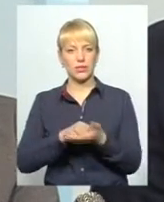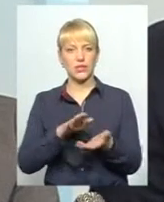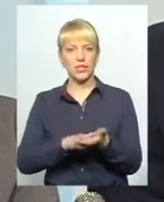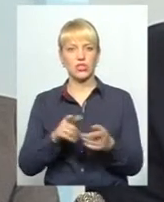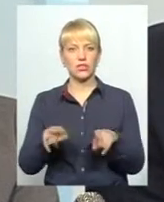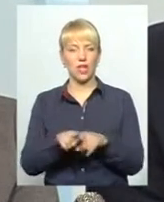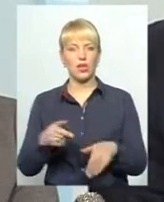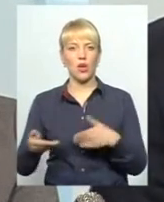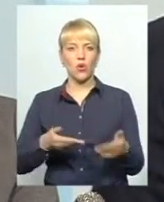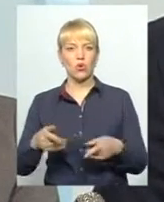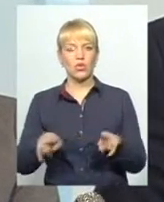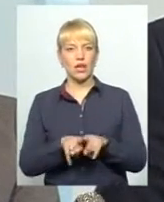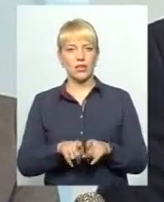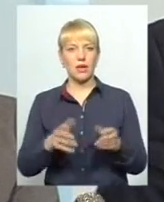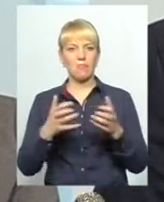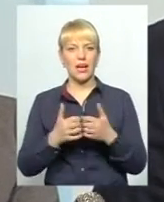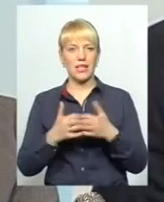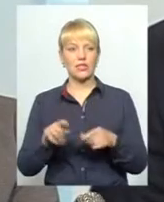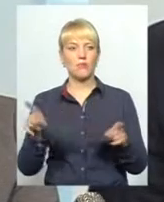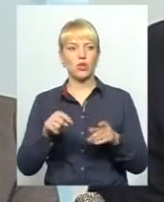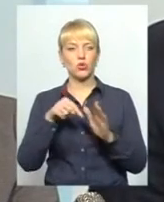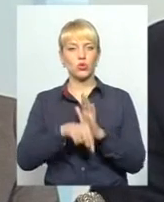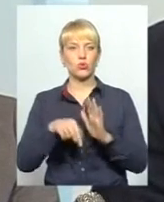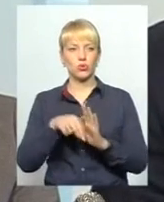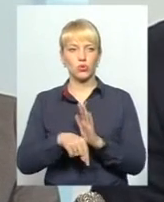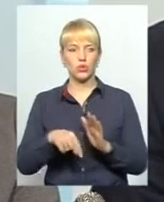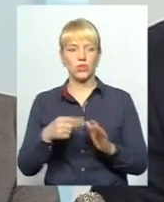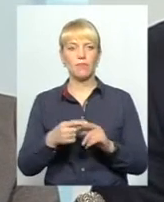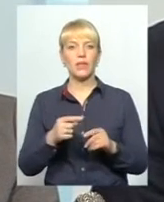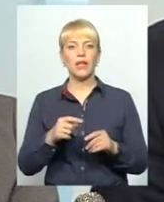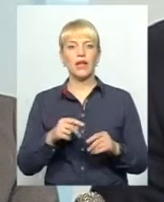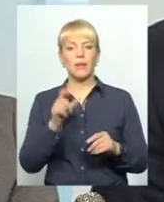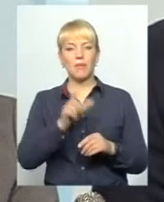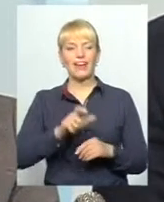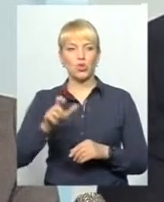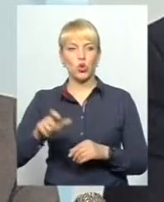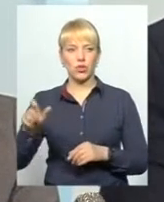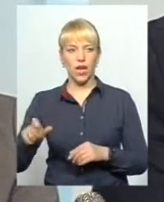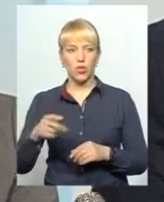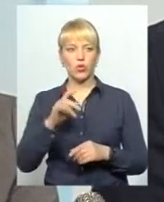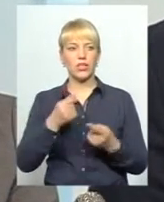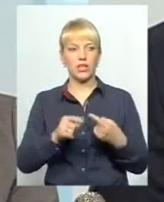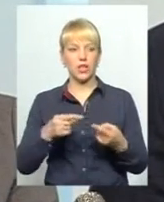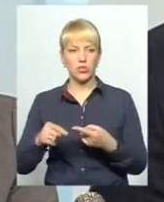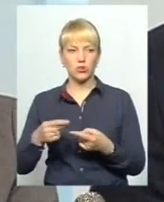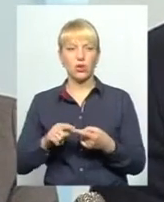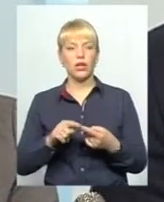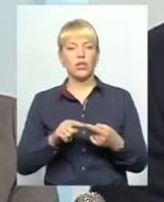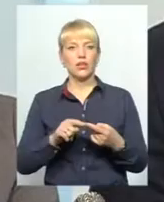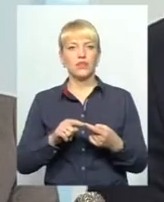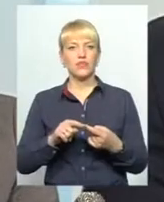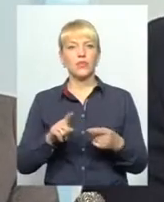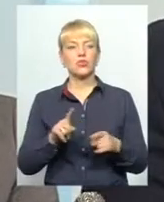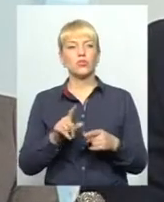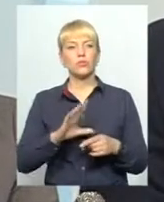кроки і ці механізми. А що стосується персоналу і всього решта, до речі, хотів би, щоби от,